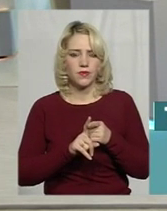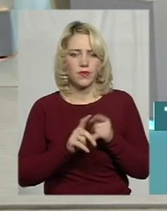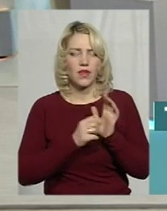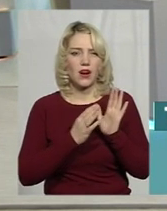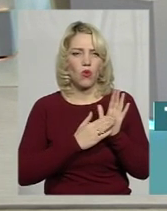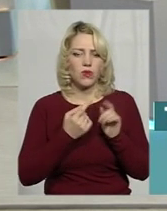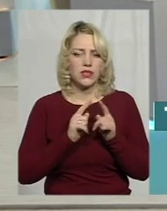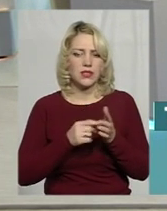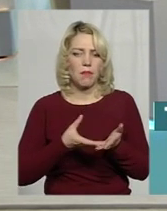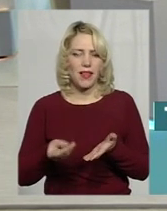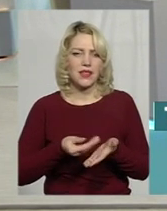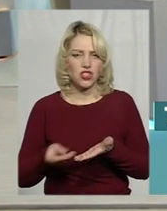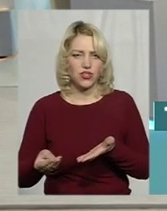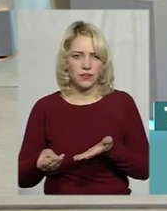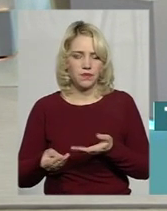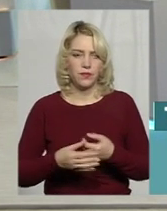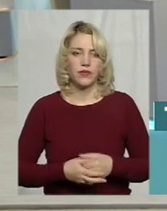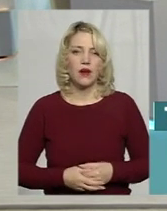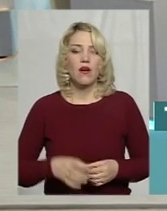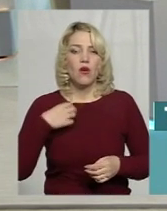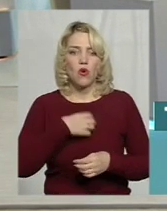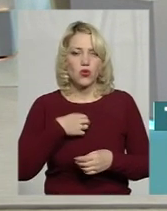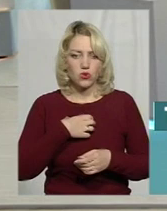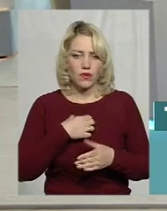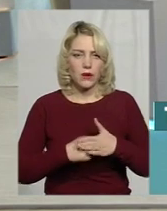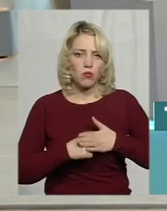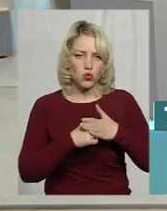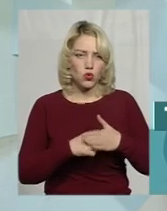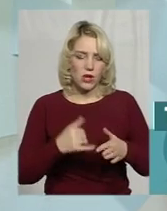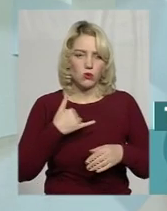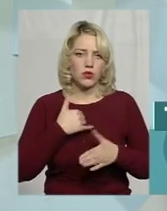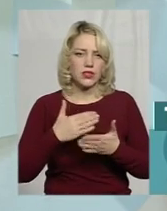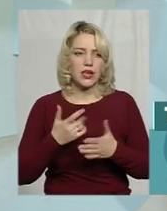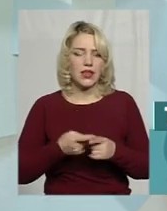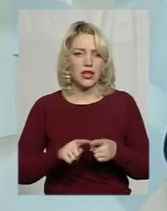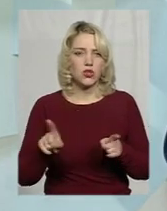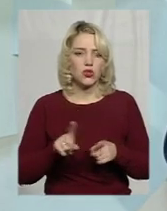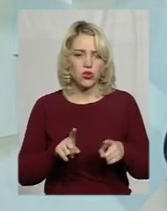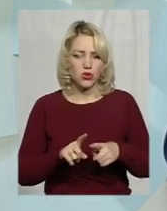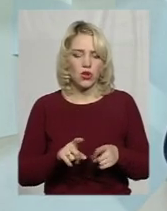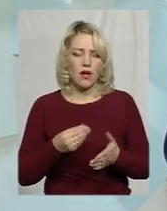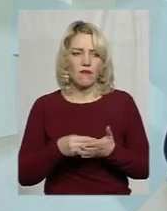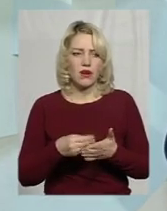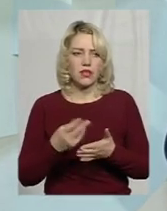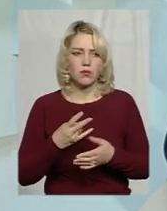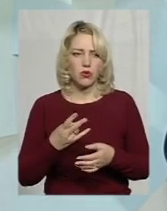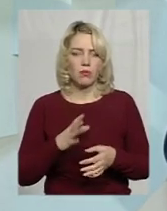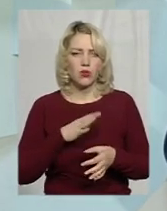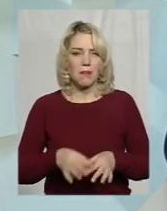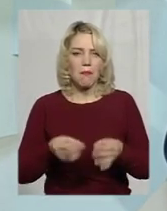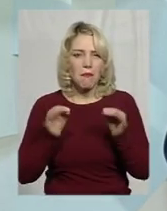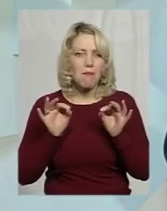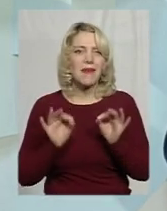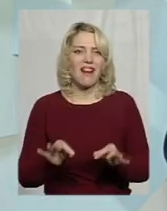нараховувати платежі. Основним постулатом в нас, яким ми говоримо, це те, що метна вартість має бути заявлена правдива.